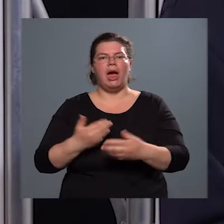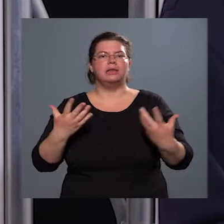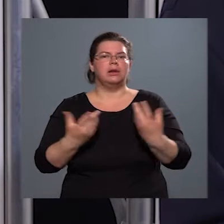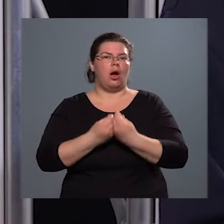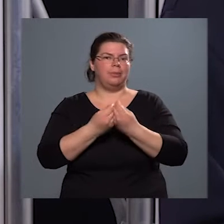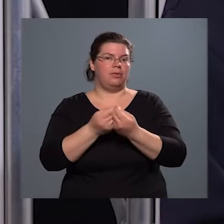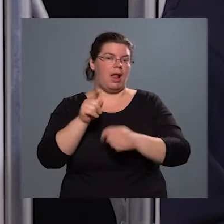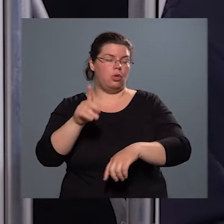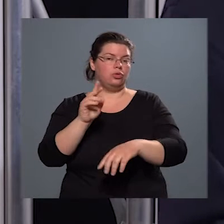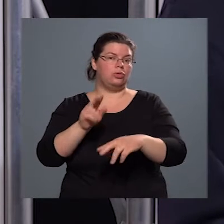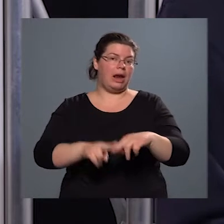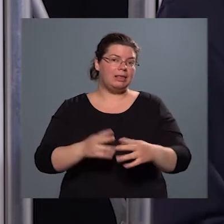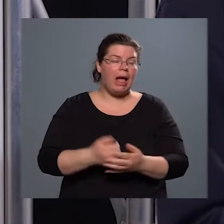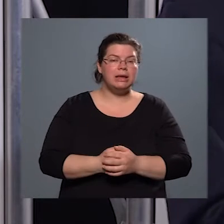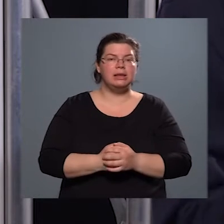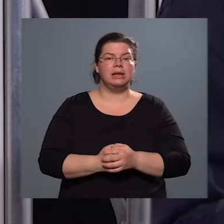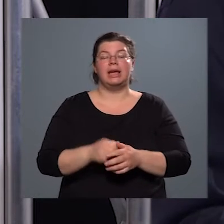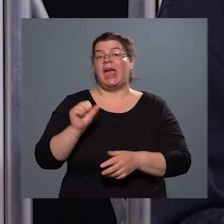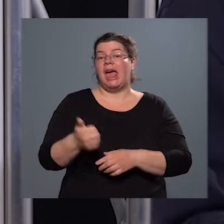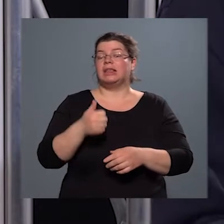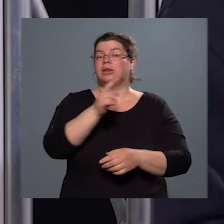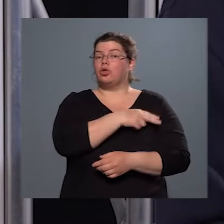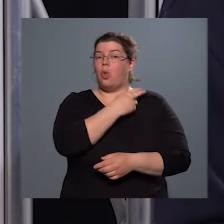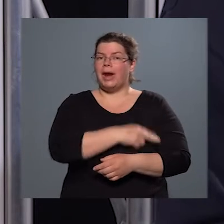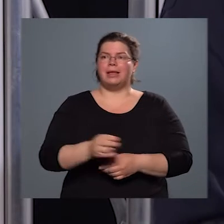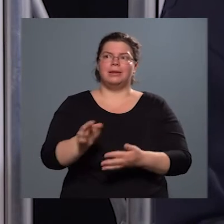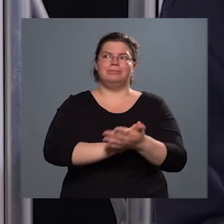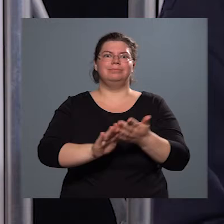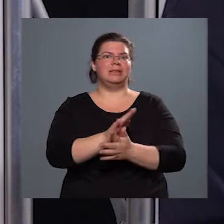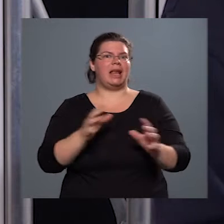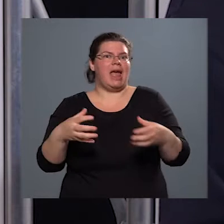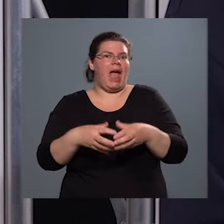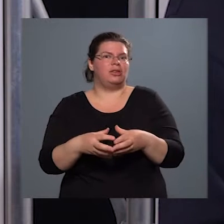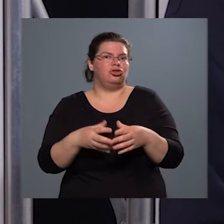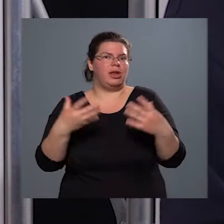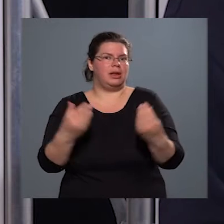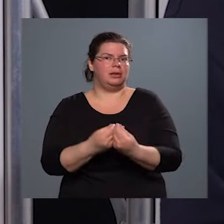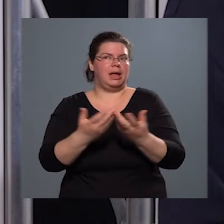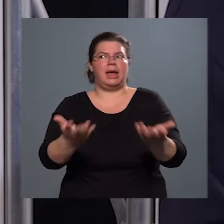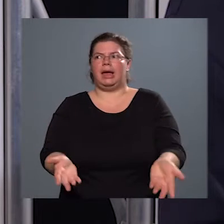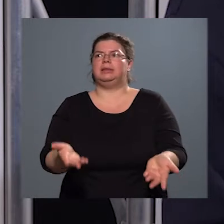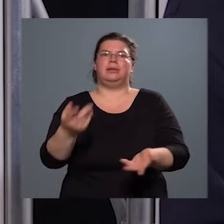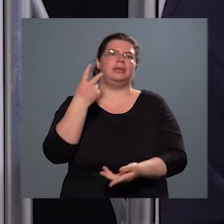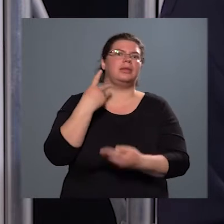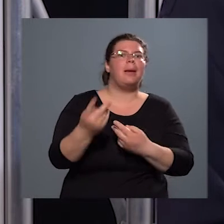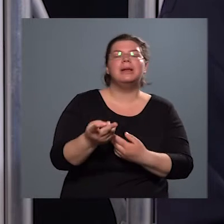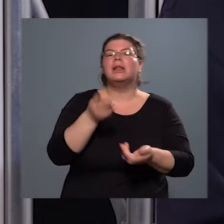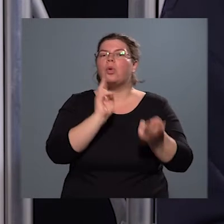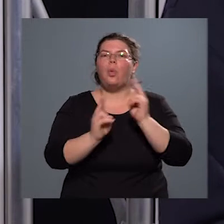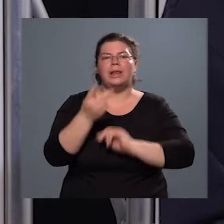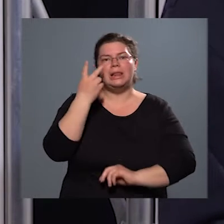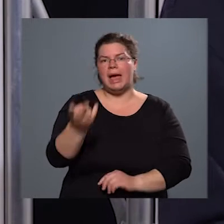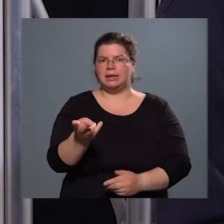rendelkezik, egy kórházat milyen egységként szemléli, hogy látja? Hiszen